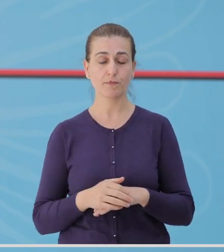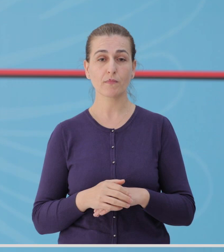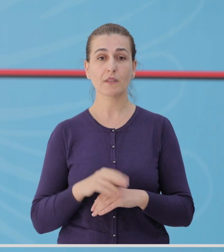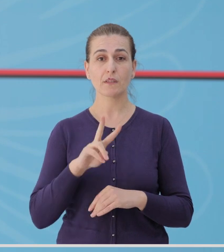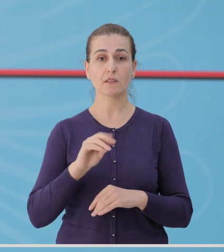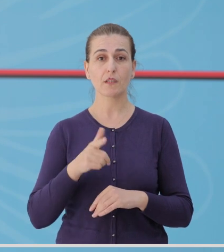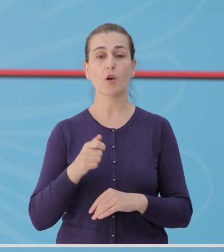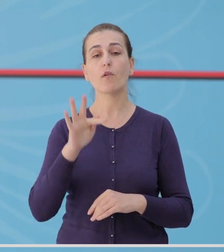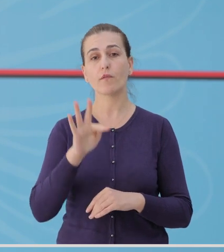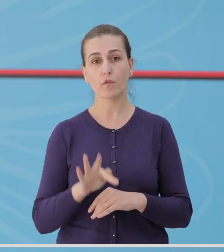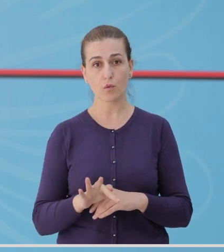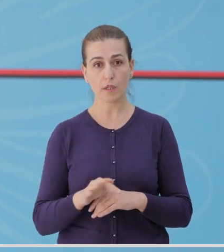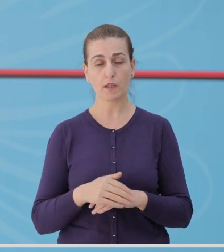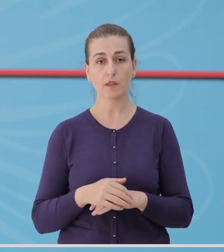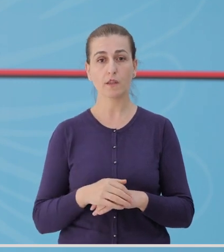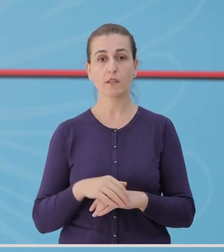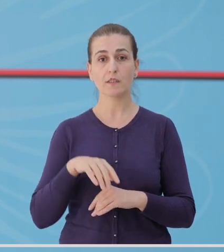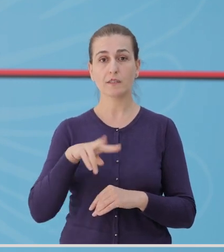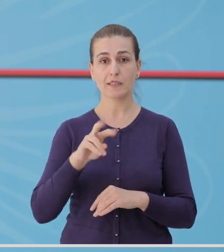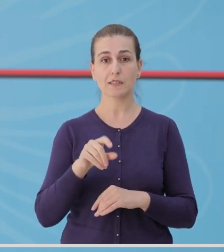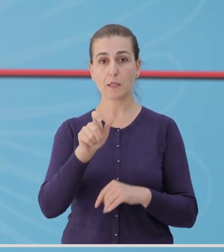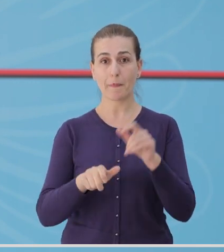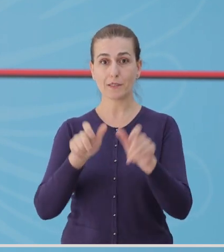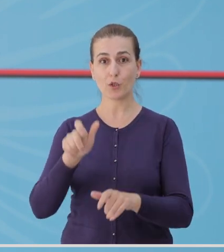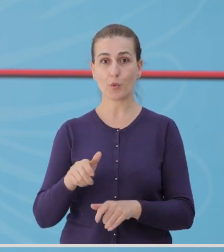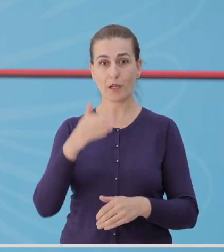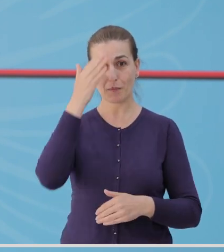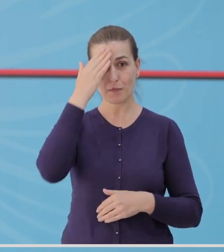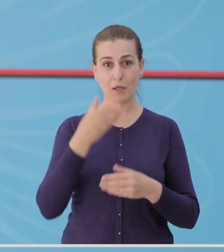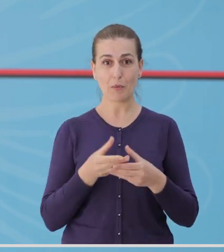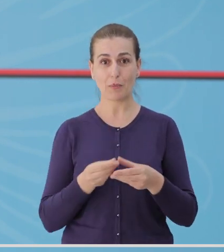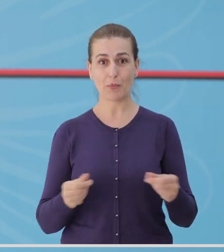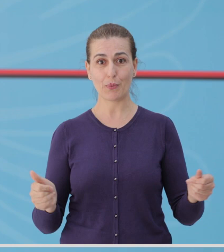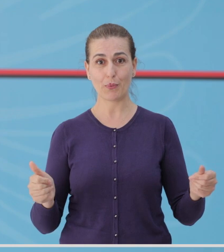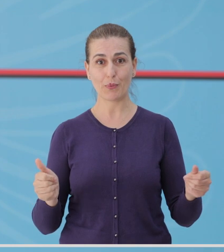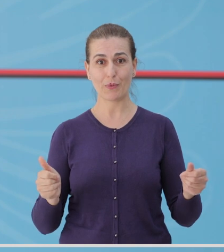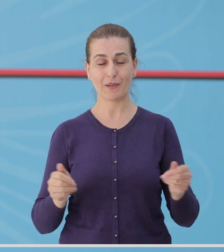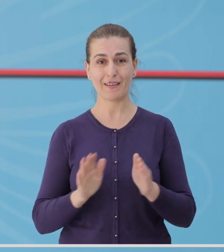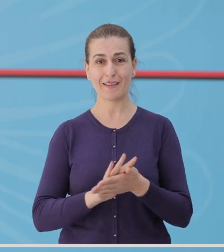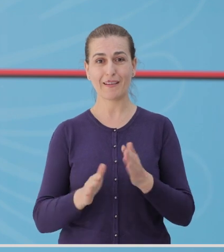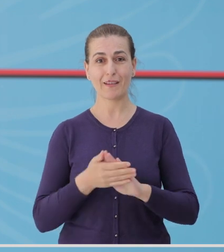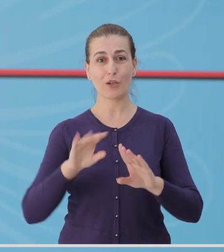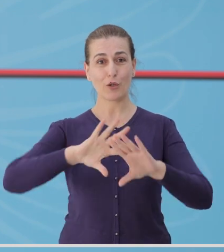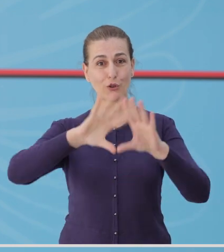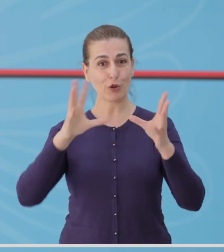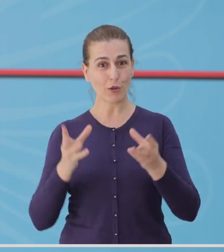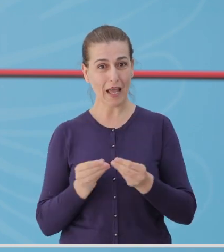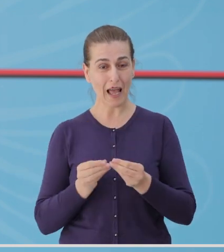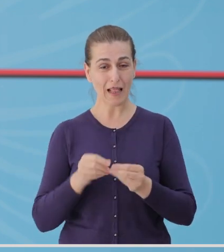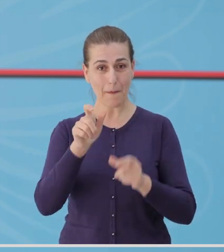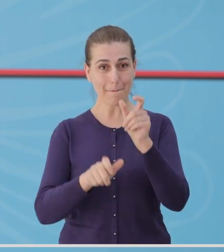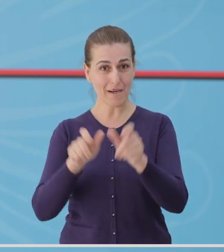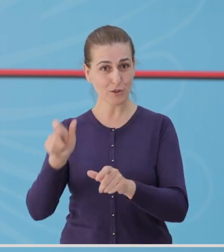Gjatë 24 orëve të fundit, 20 pacientë të tjerë janë shtuar listës të të shëruarve duke quar